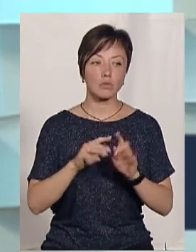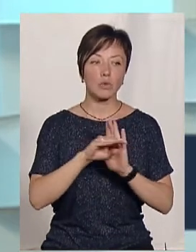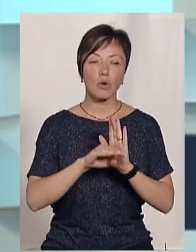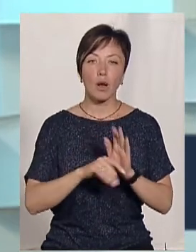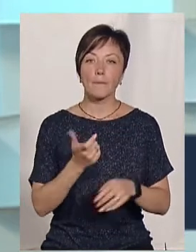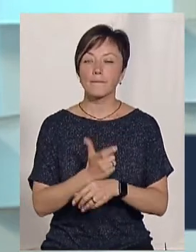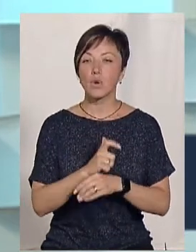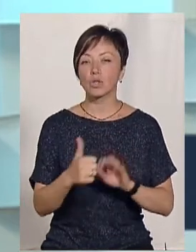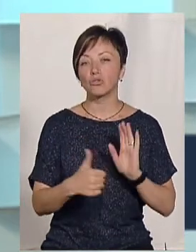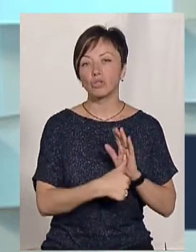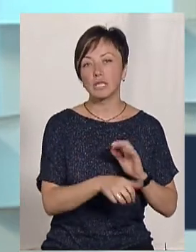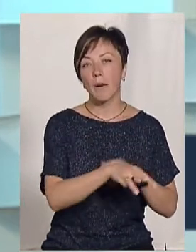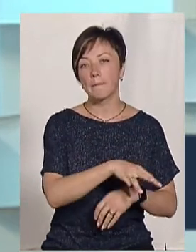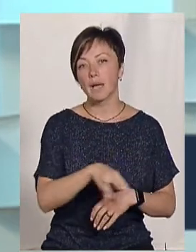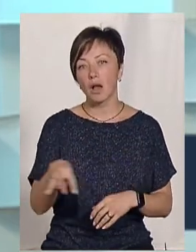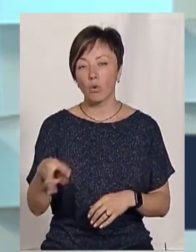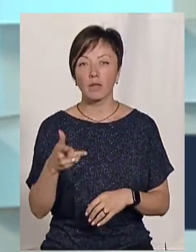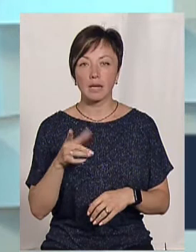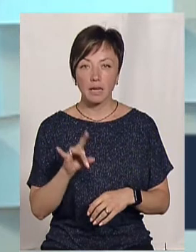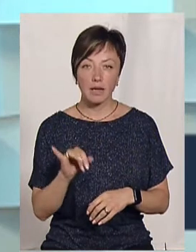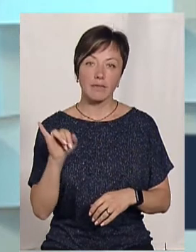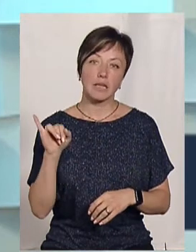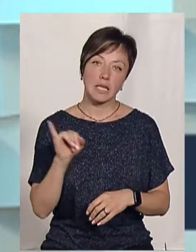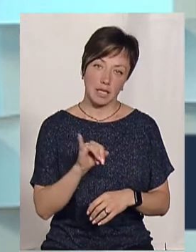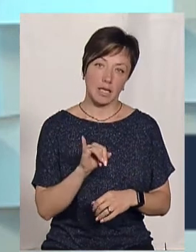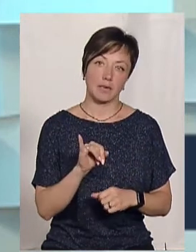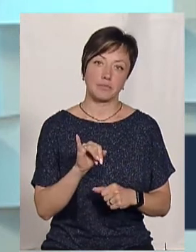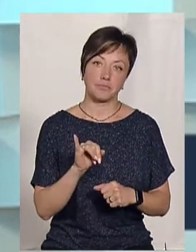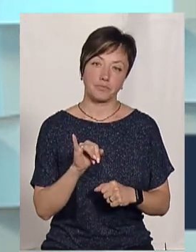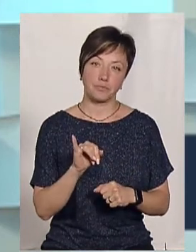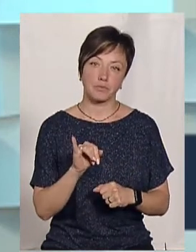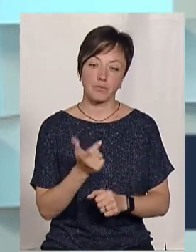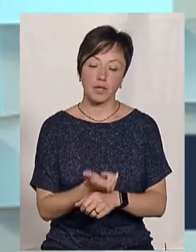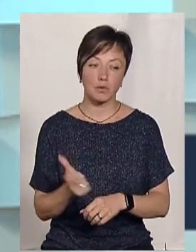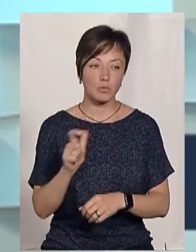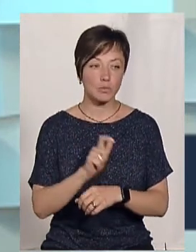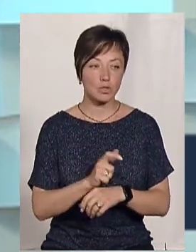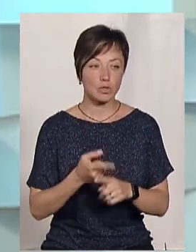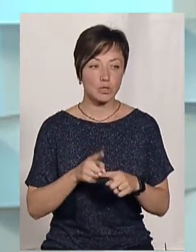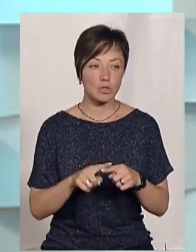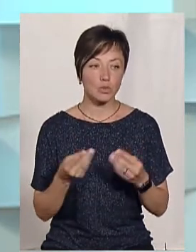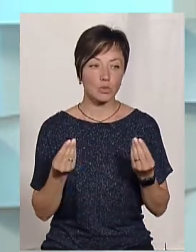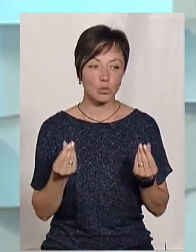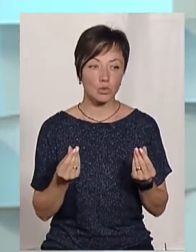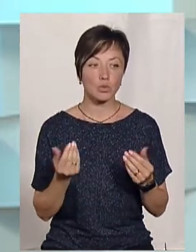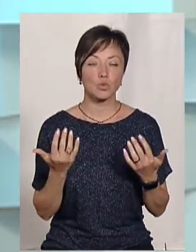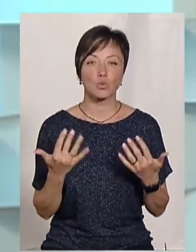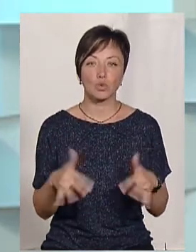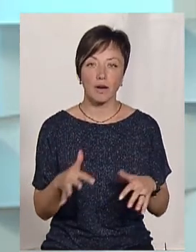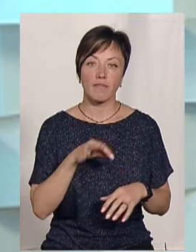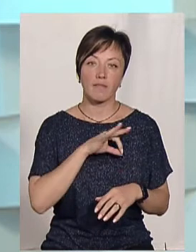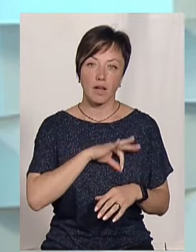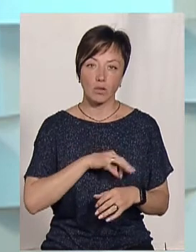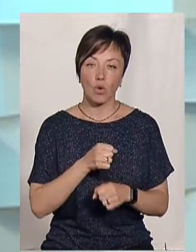понад 6 мільйонів гривень. І переважна більшість цих коштів вже використана,